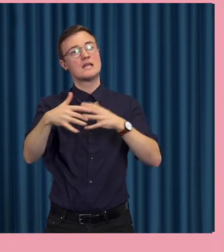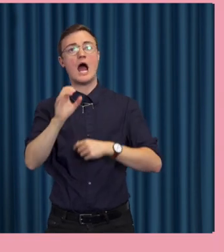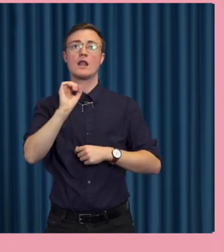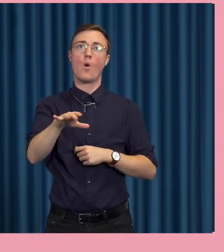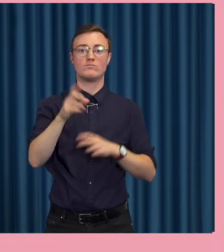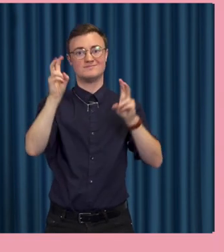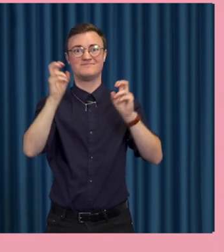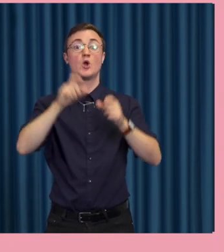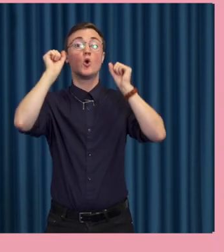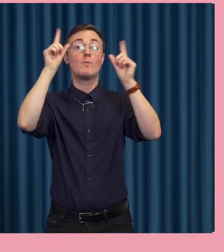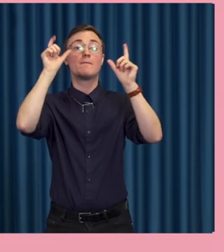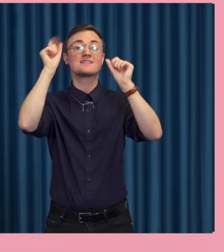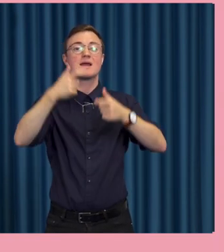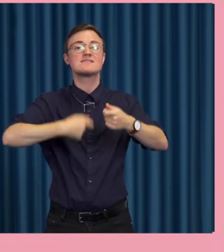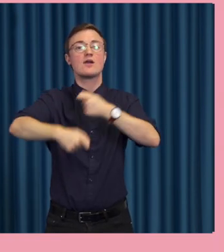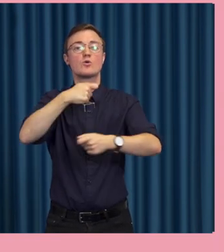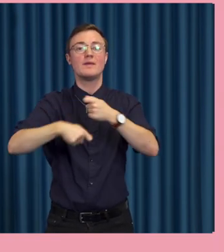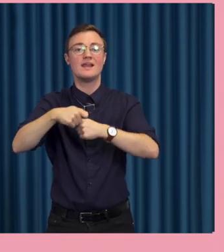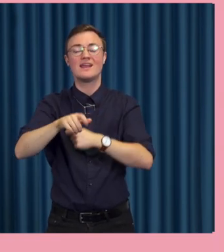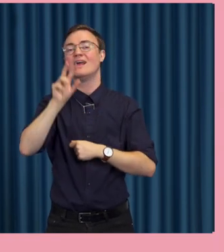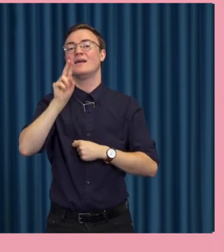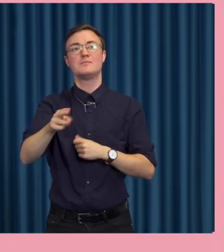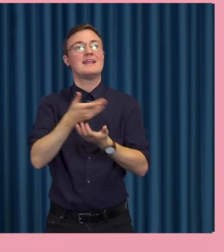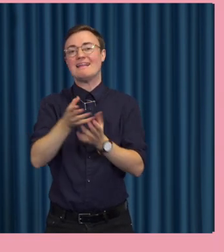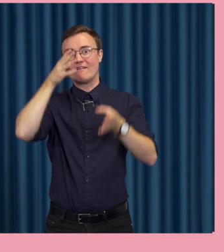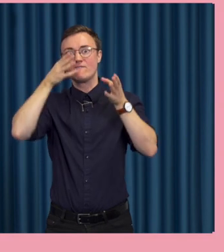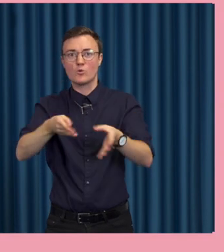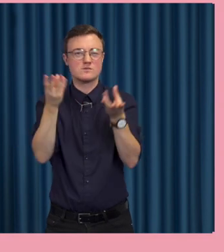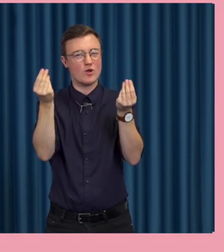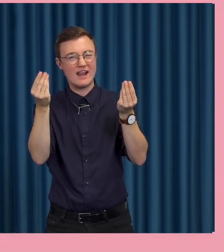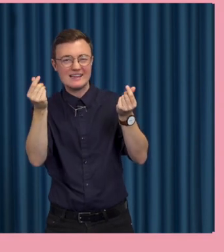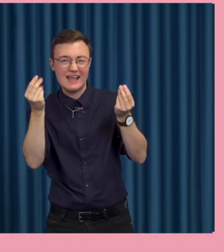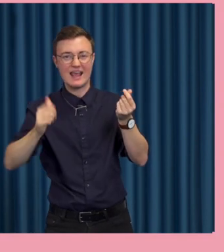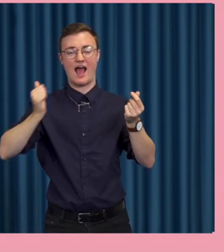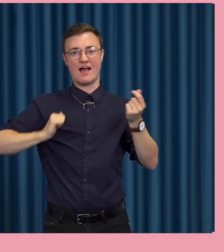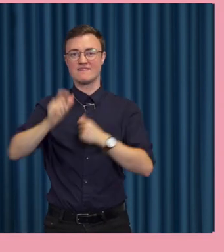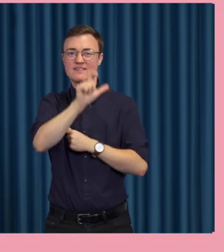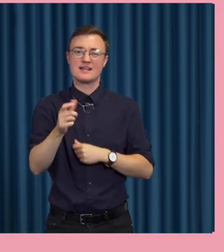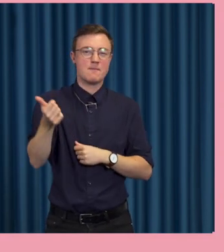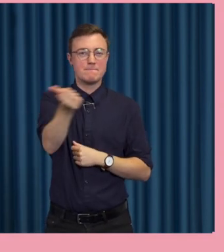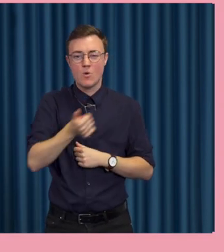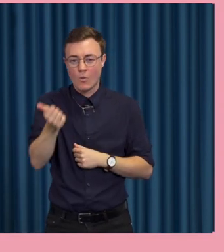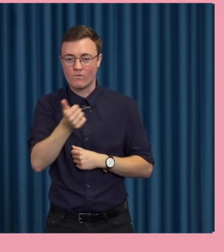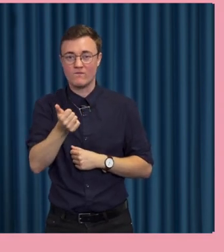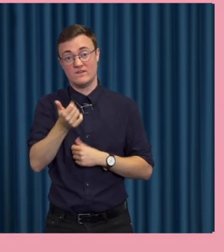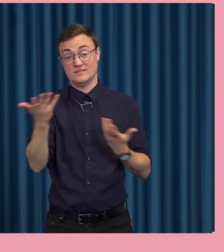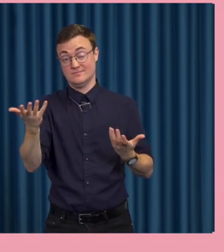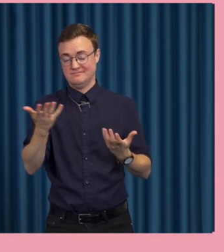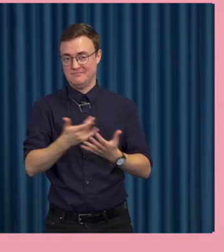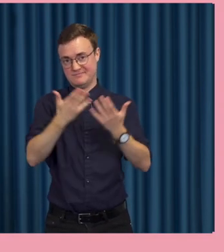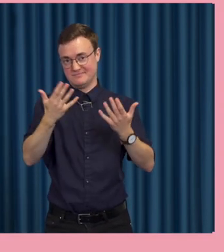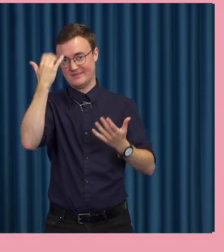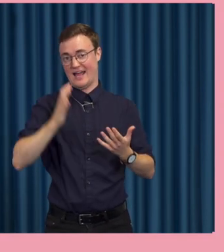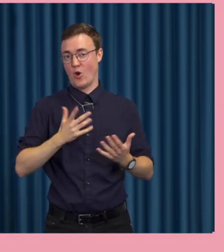uppmärksamhetsekonomi som kanske inte fokuserar på kvalitet och liksom användarnas behov som man kan ha många